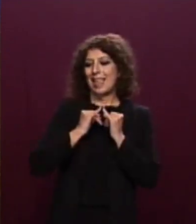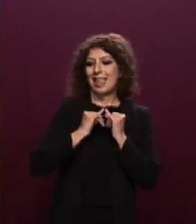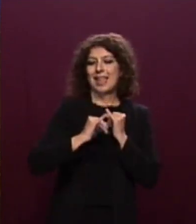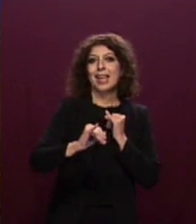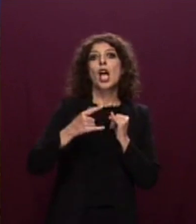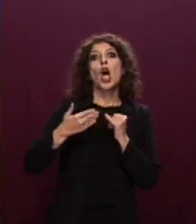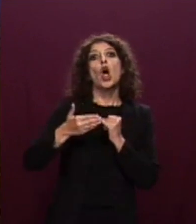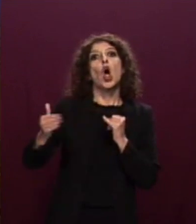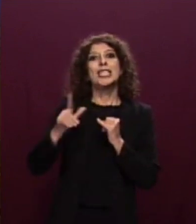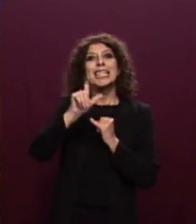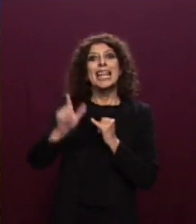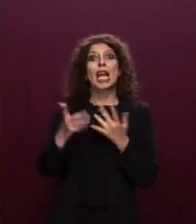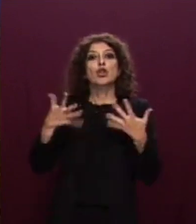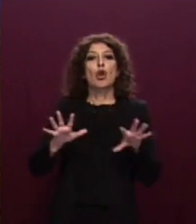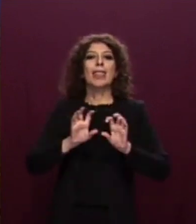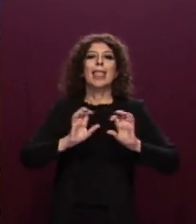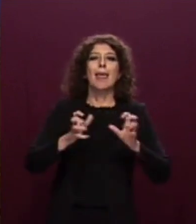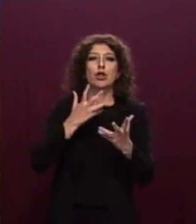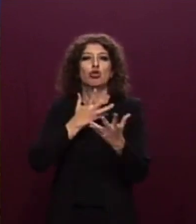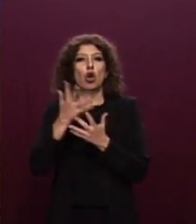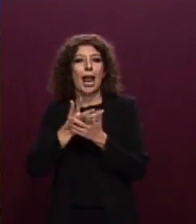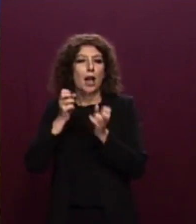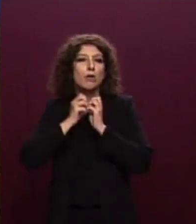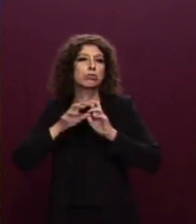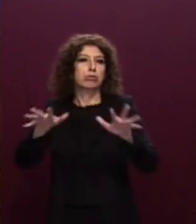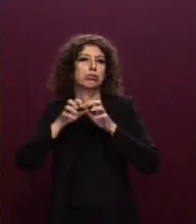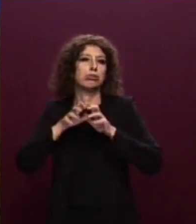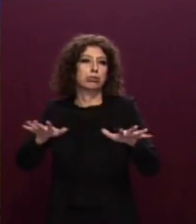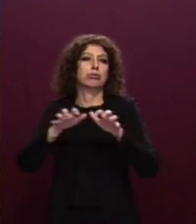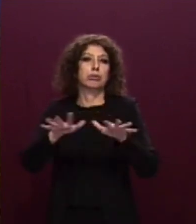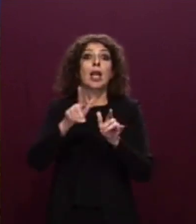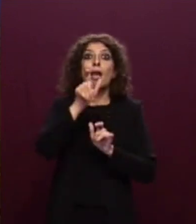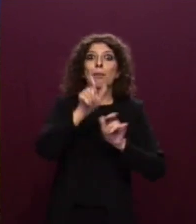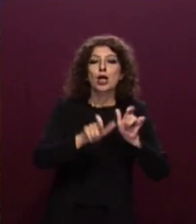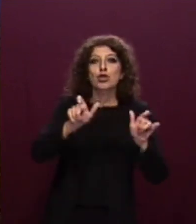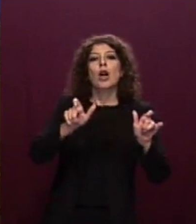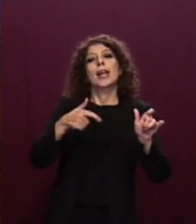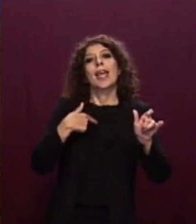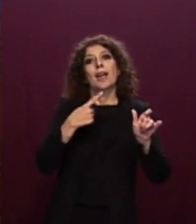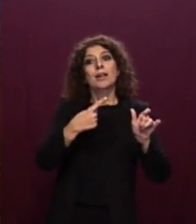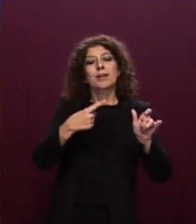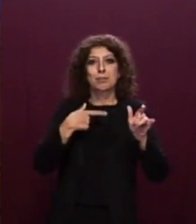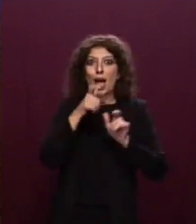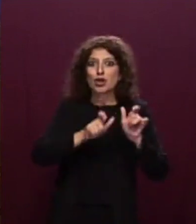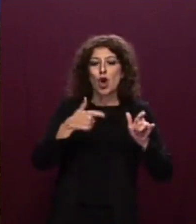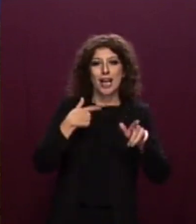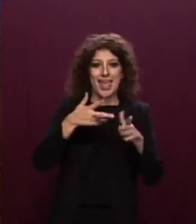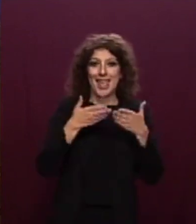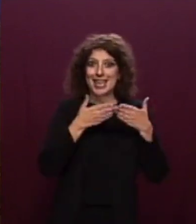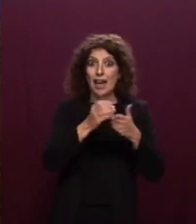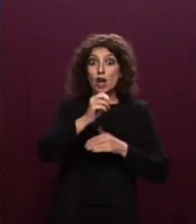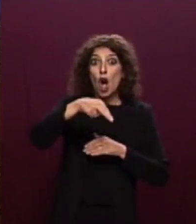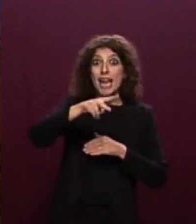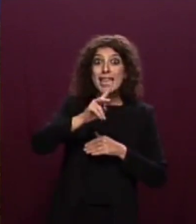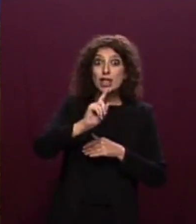media avevano già diffuso la notizia che le persone soccorse a bordo delle altre navi ONG erano tutte sbarcate. I fatti quindi